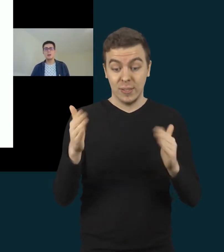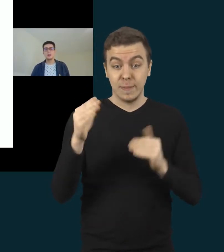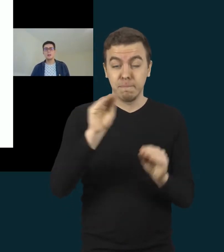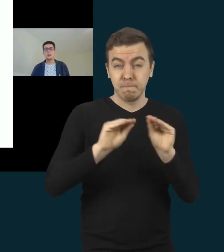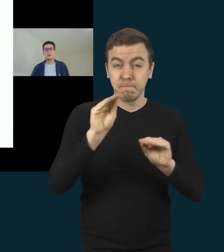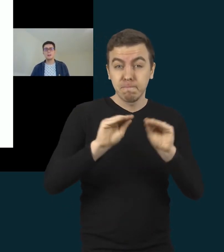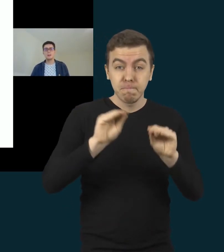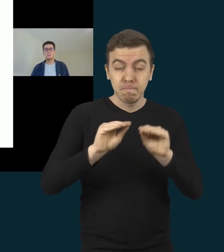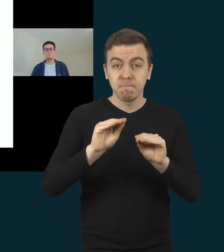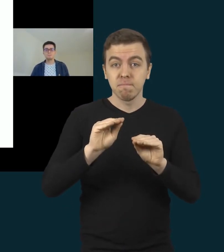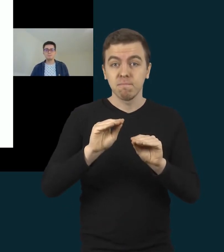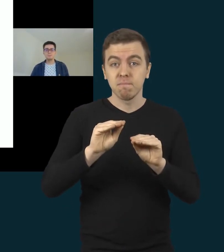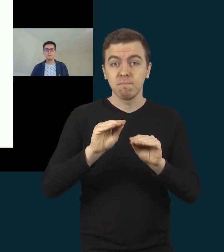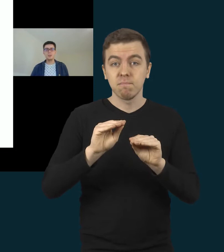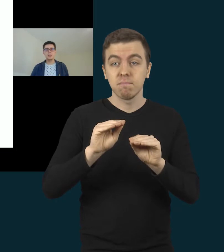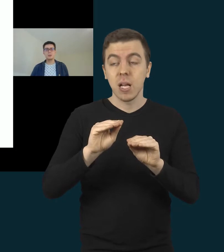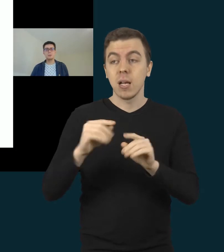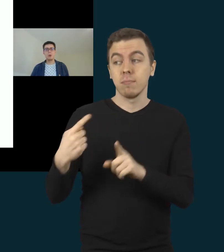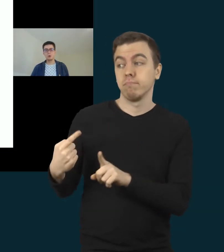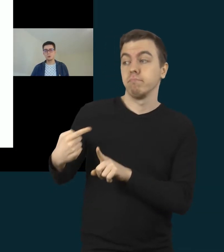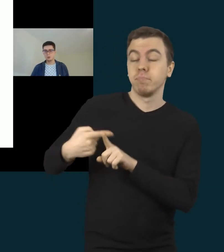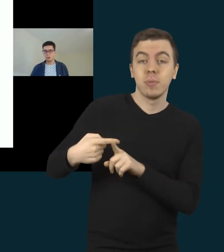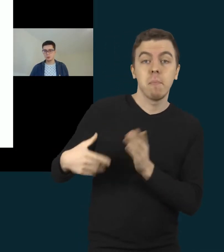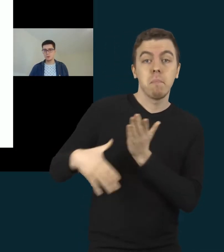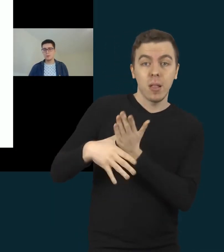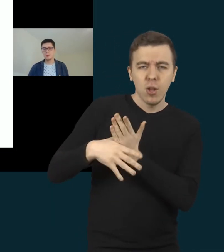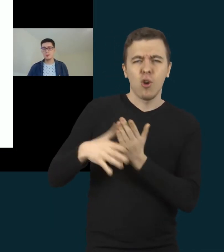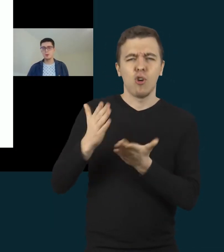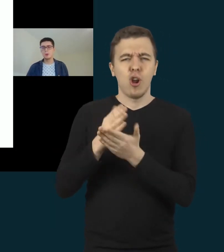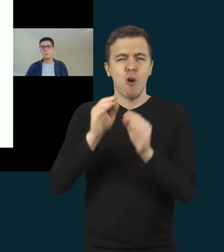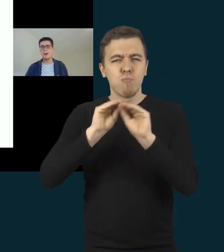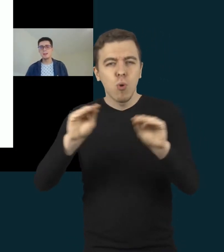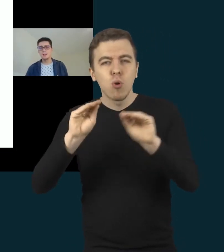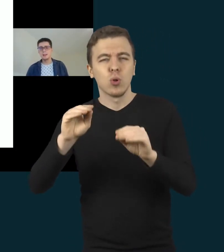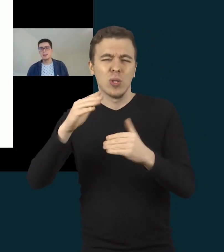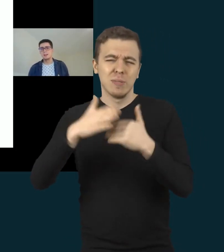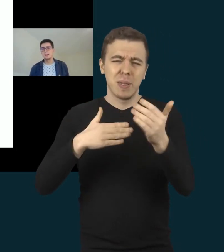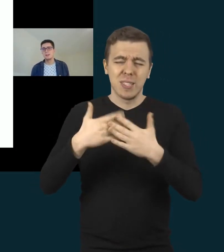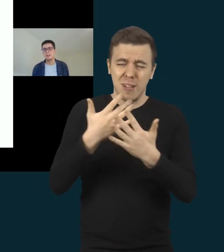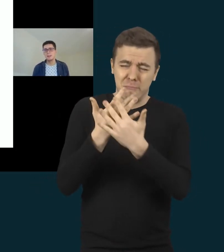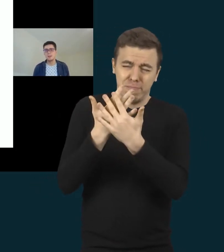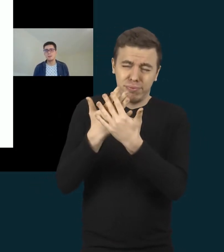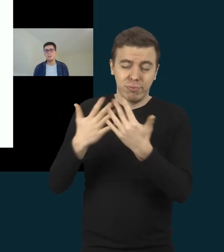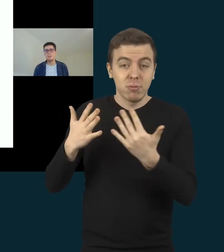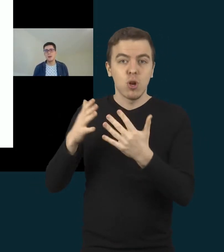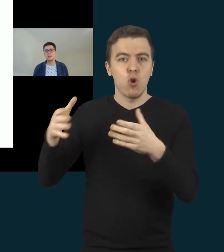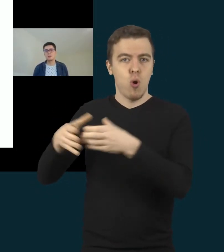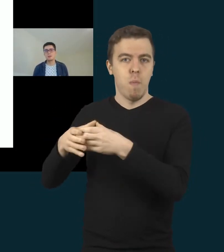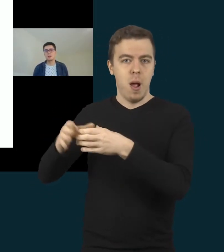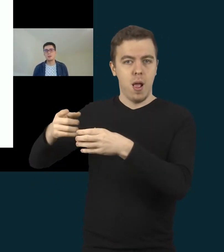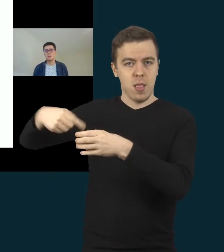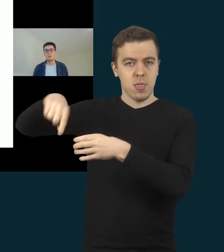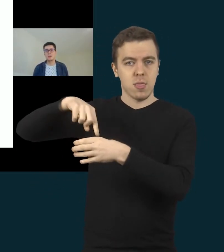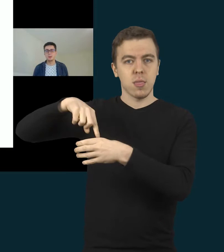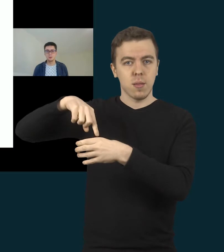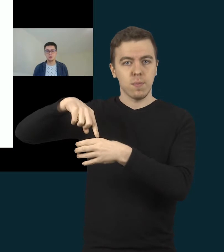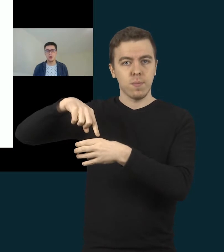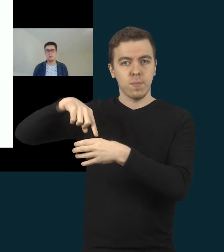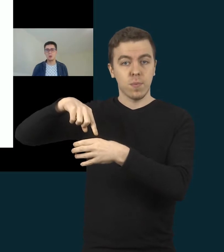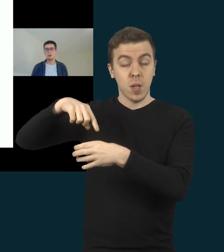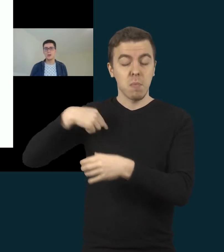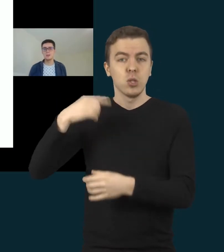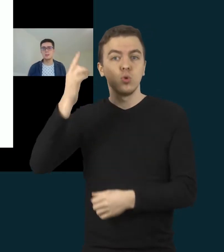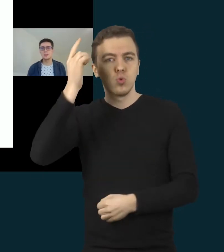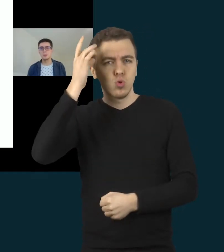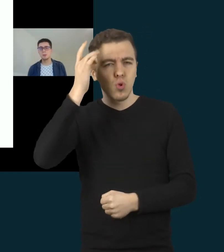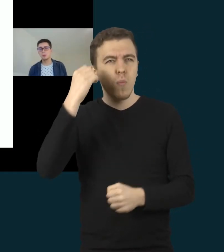mokytų ir kitų specialistų komanda. Mes, kai sužinojame, jog